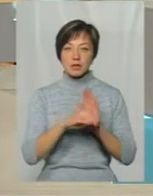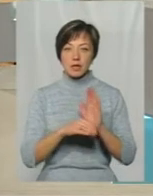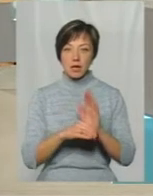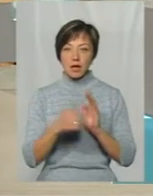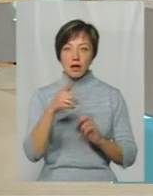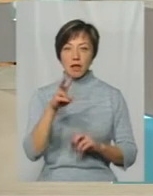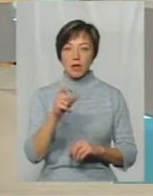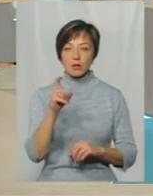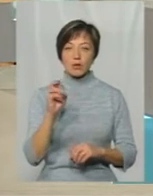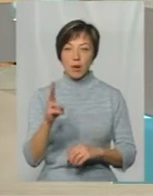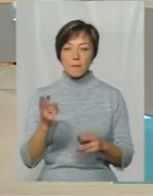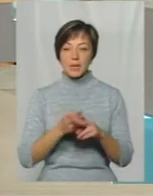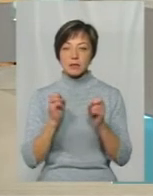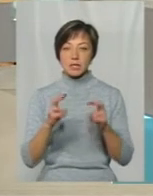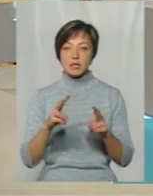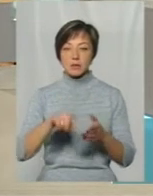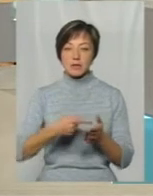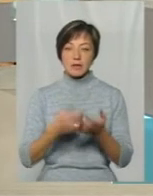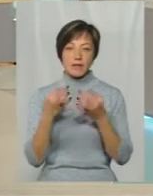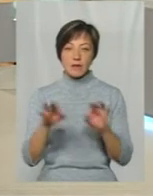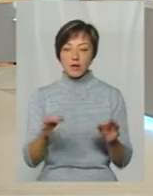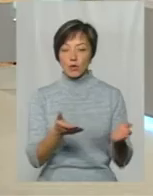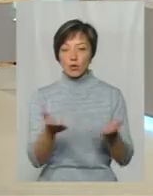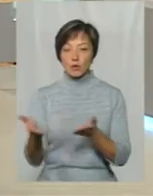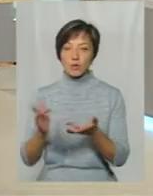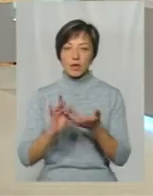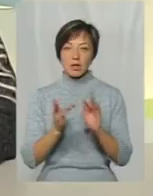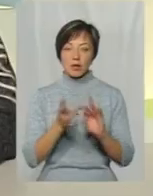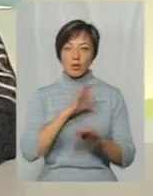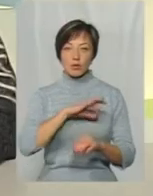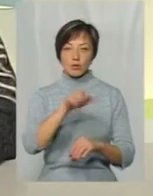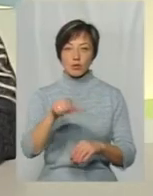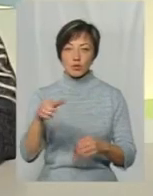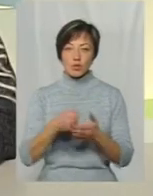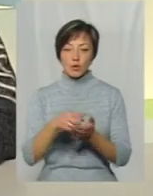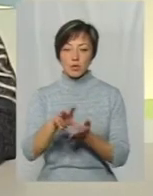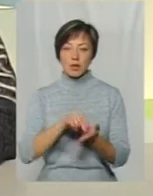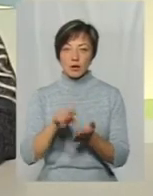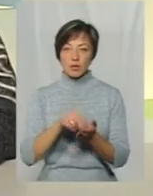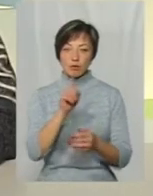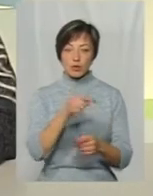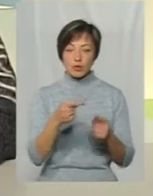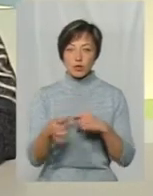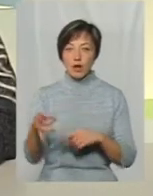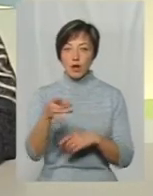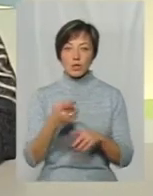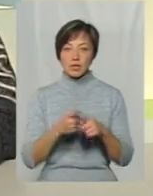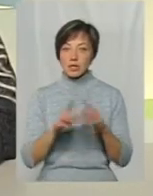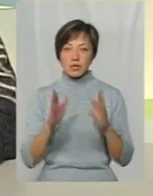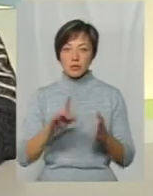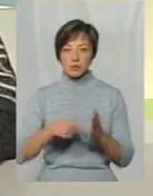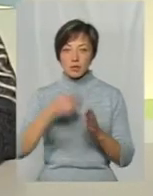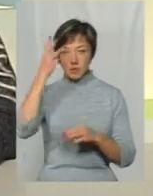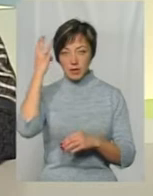безпечне місто» Це система вільного доступу інтернет-користувачів До записів у тому чи іншому районі міста І це не тільки в місті